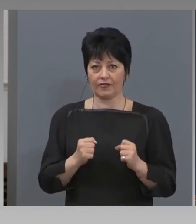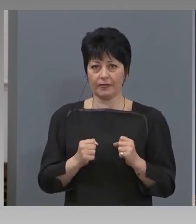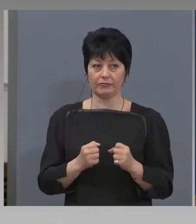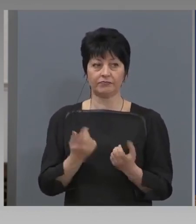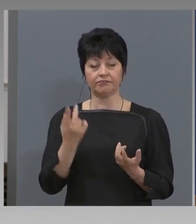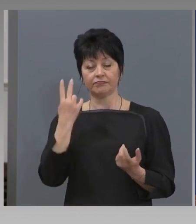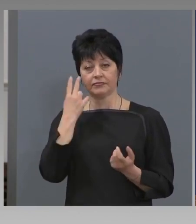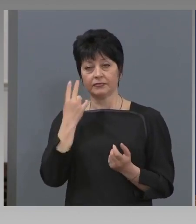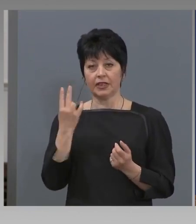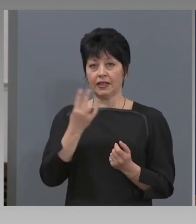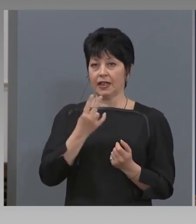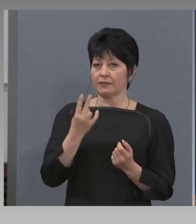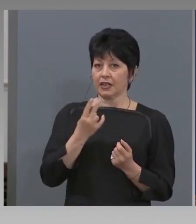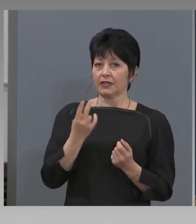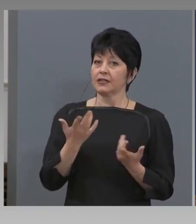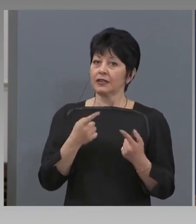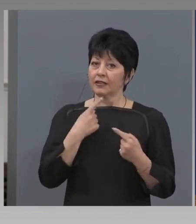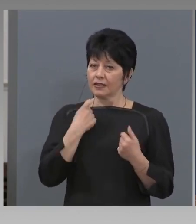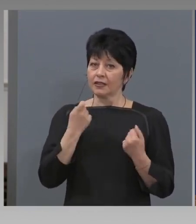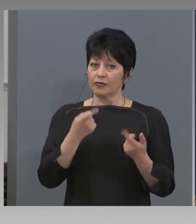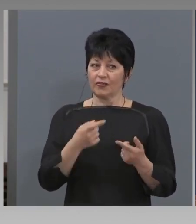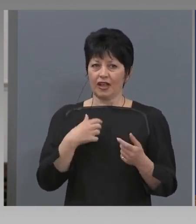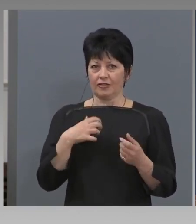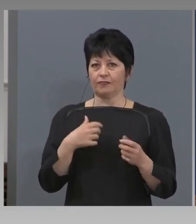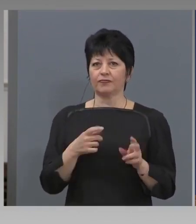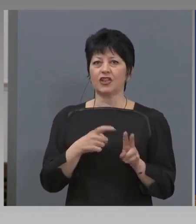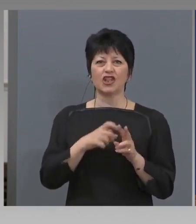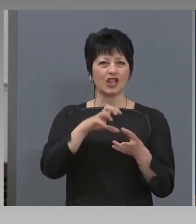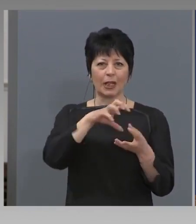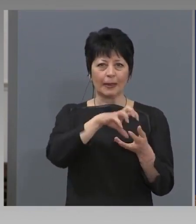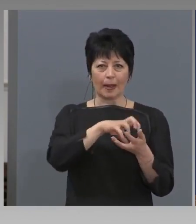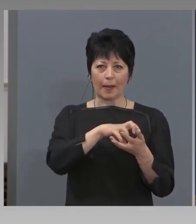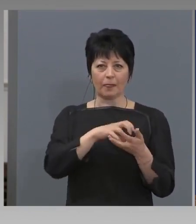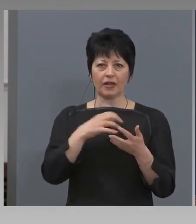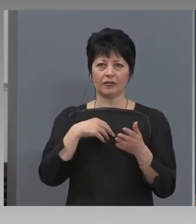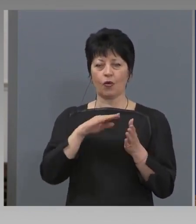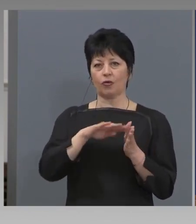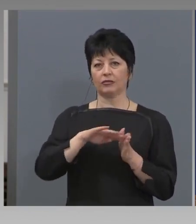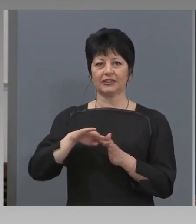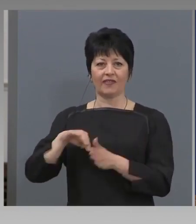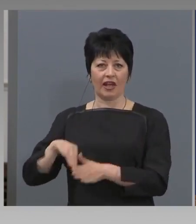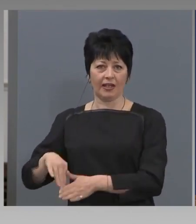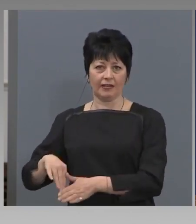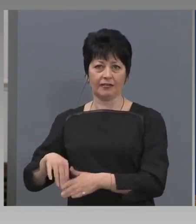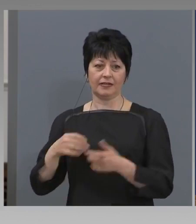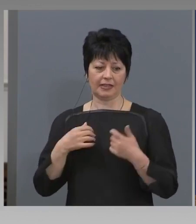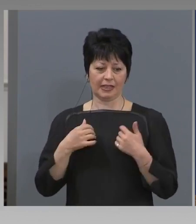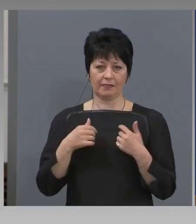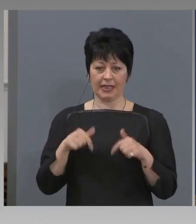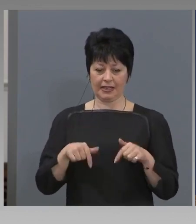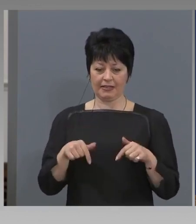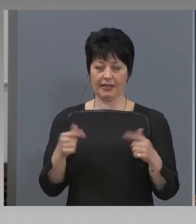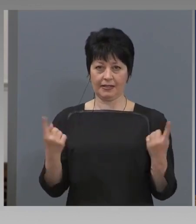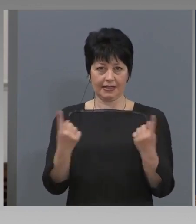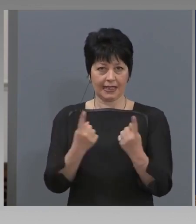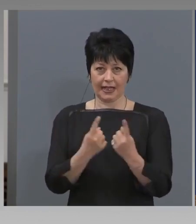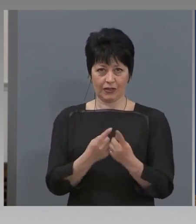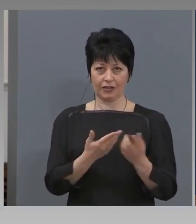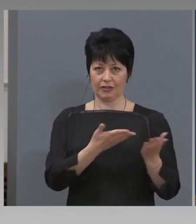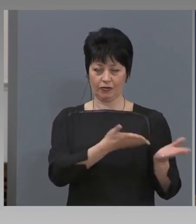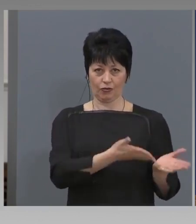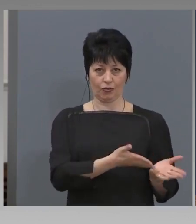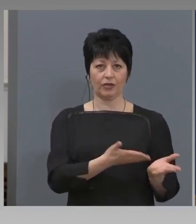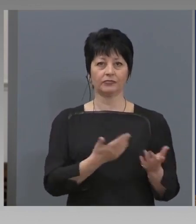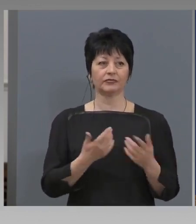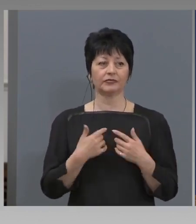Разбира се, аз затова и щава го свалих с мене на тази среща, защото има много